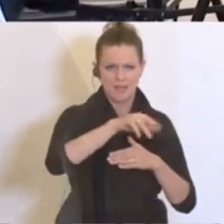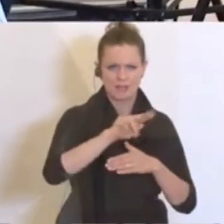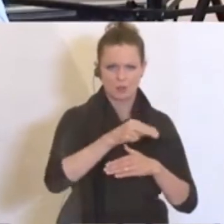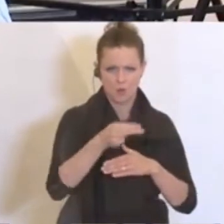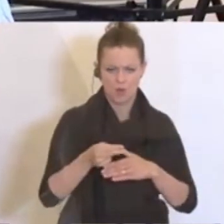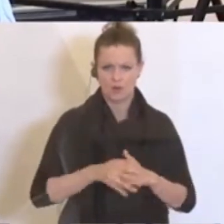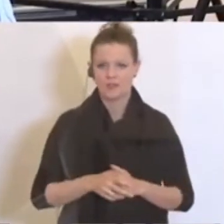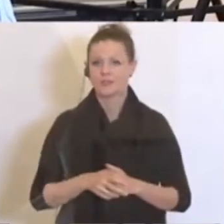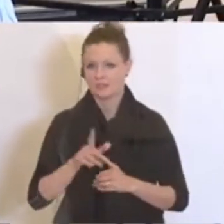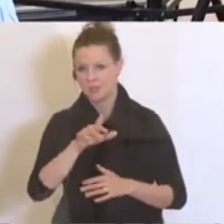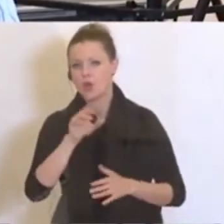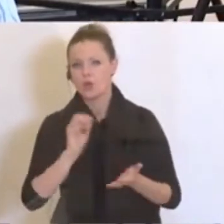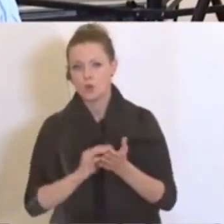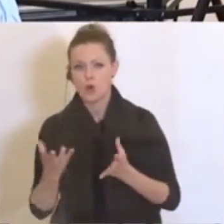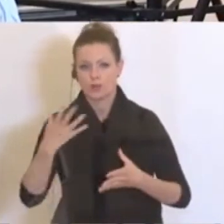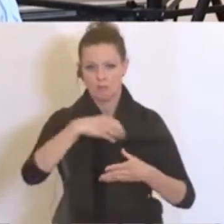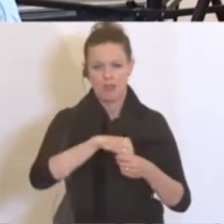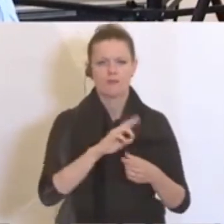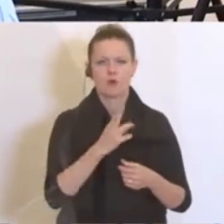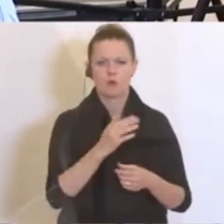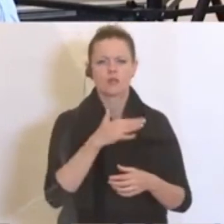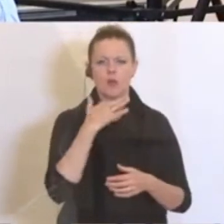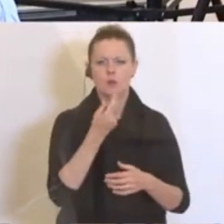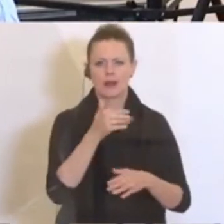Das fällt noch hinein, weil noch genügend Volumen da ist.